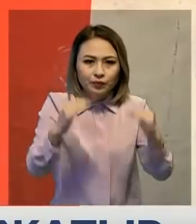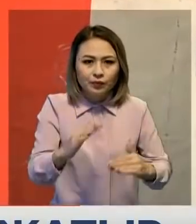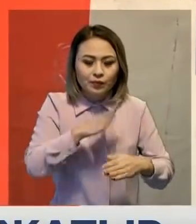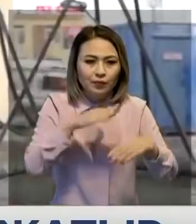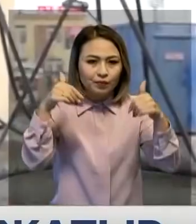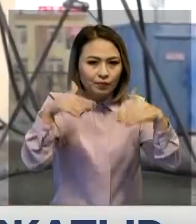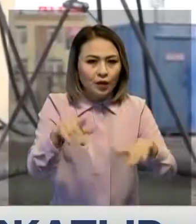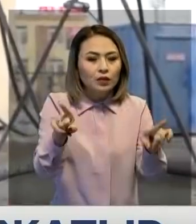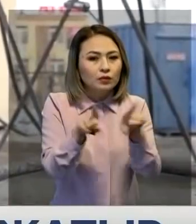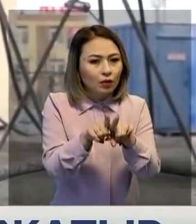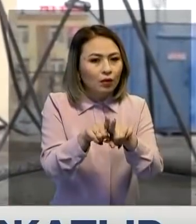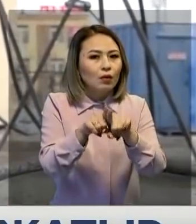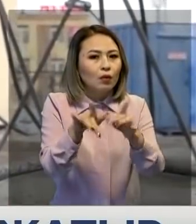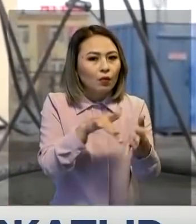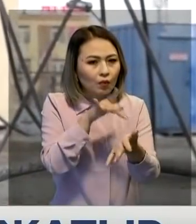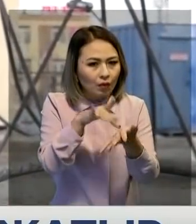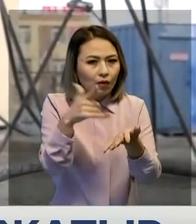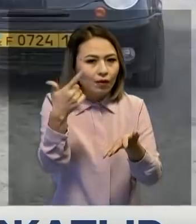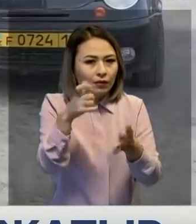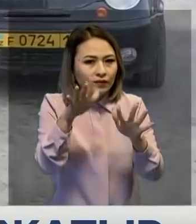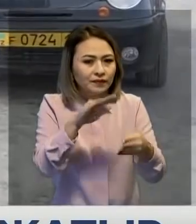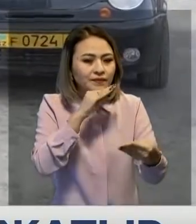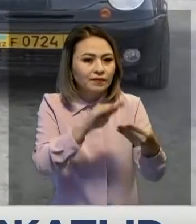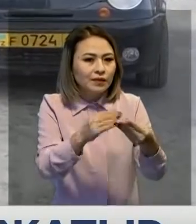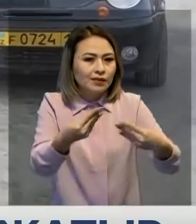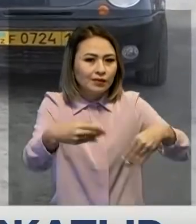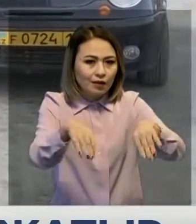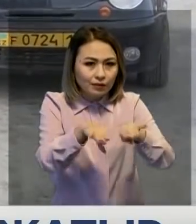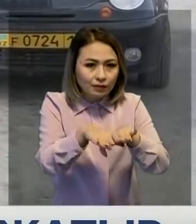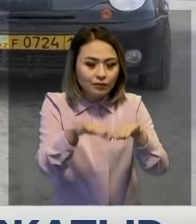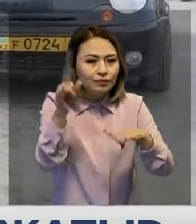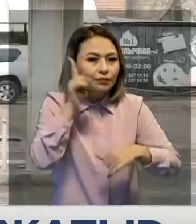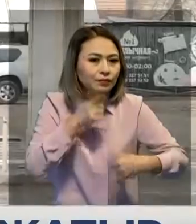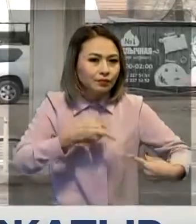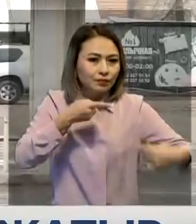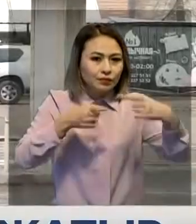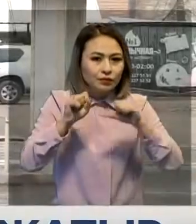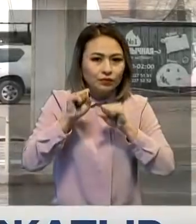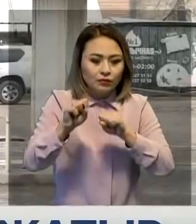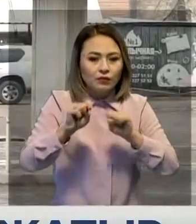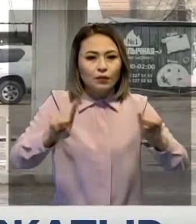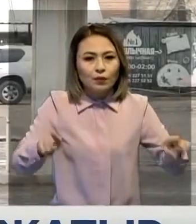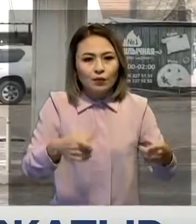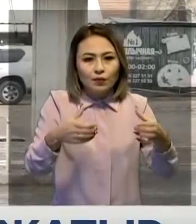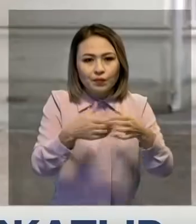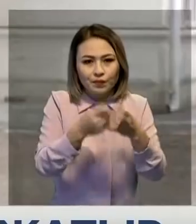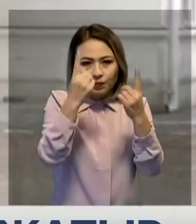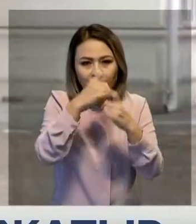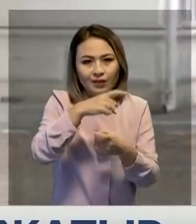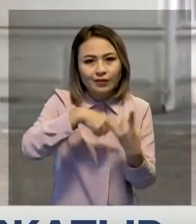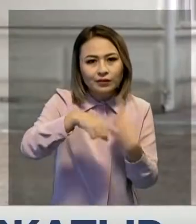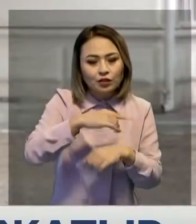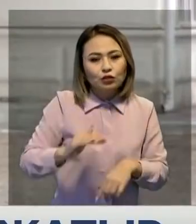туралы шешім қабылдаға. Десекте қалада кейбір ғаз сансылары жабықтыр. Еліміздің бәсекелесіпті құрғау және дамыту агенттігі жекелеген